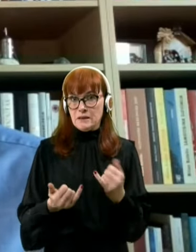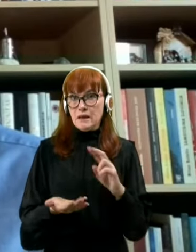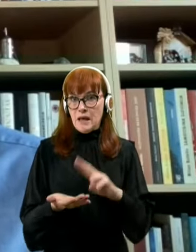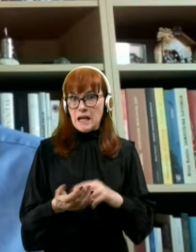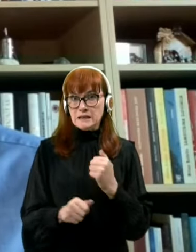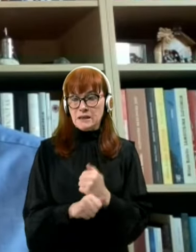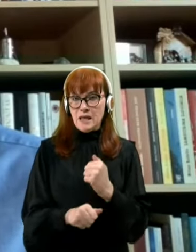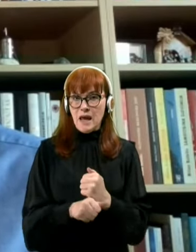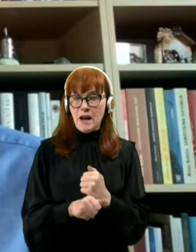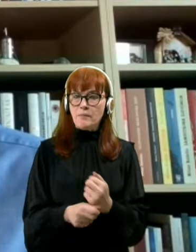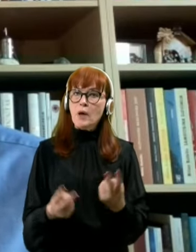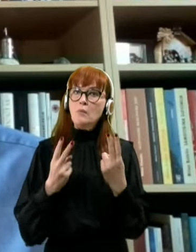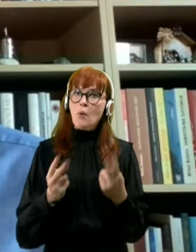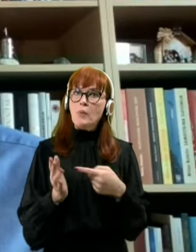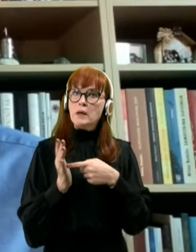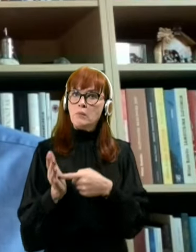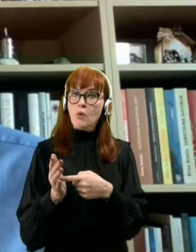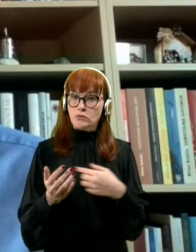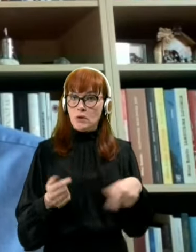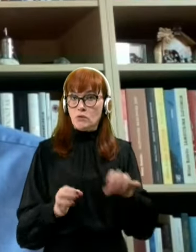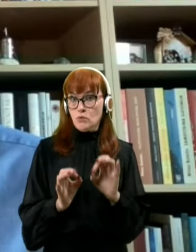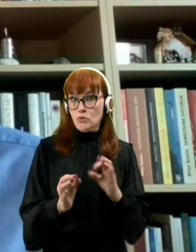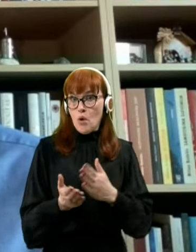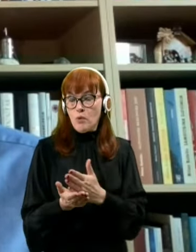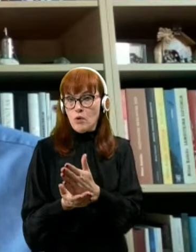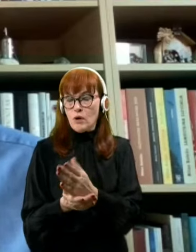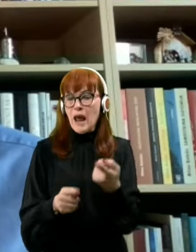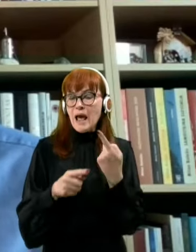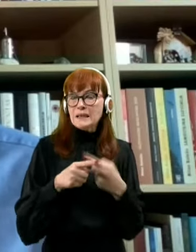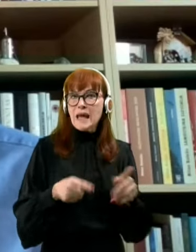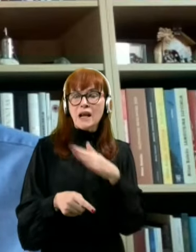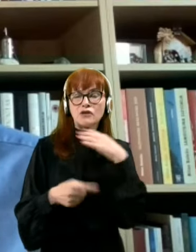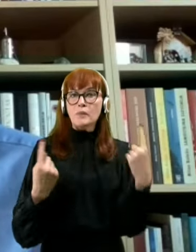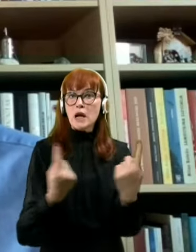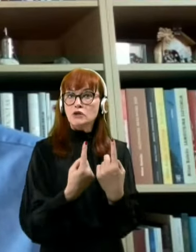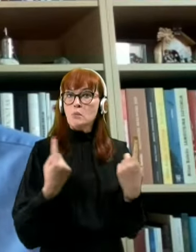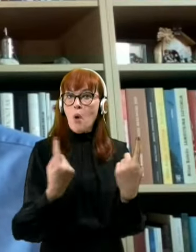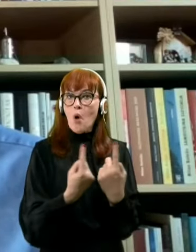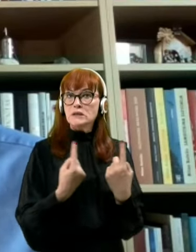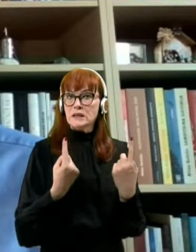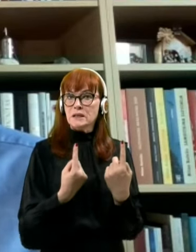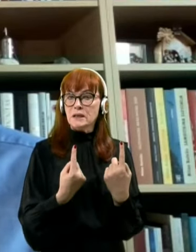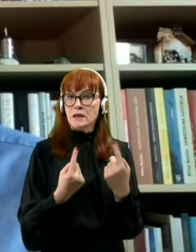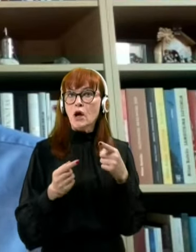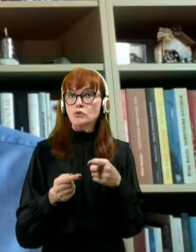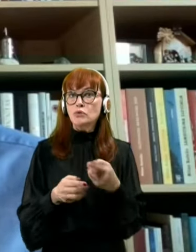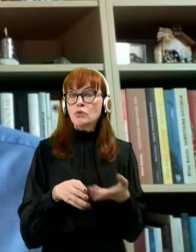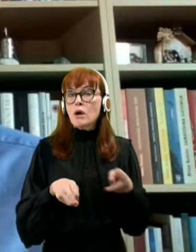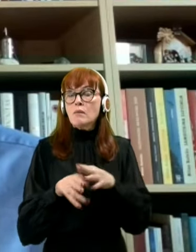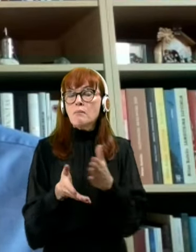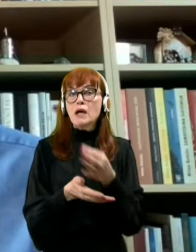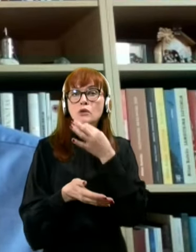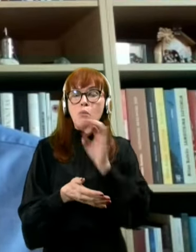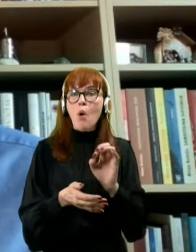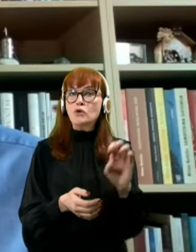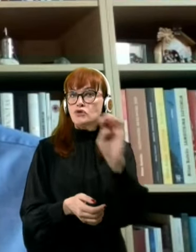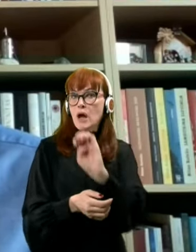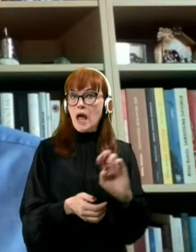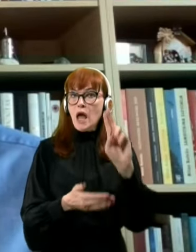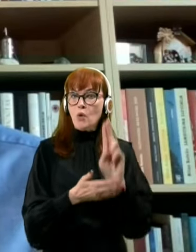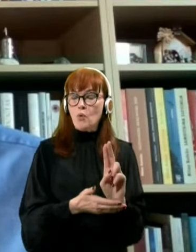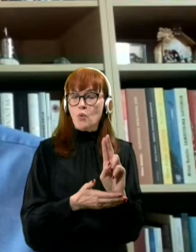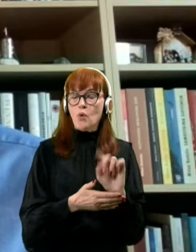Pomemben pokazatelj, da nam gre dobro, je tudi delež brez poselnih. Tukaj smo med boljšimi v Evropski uniji